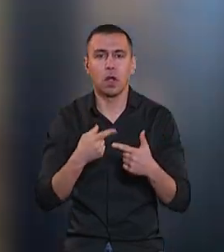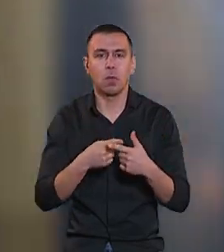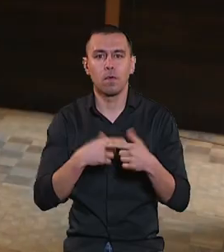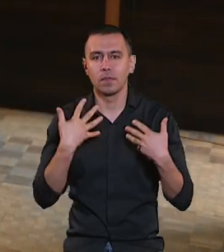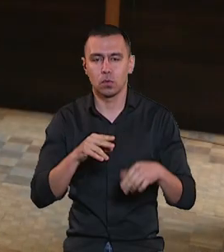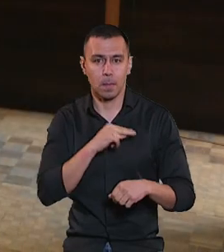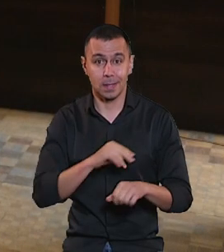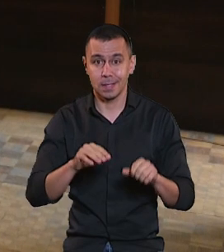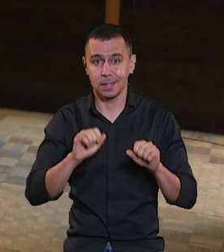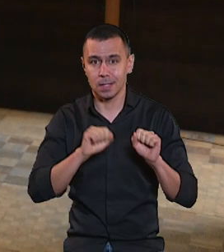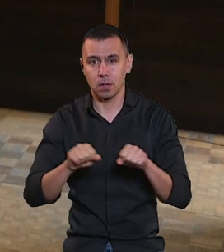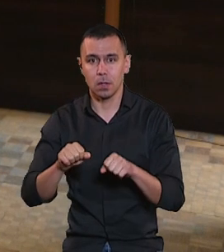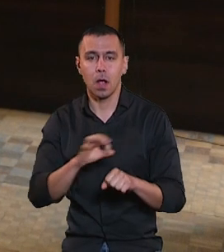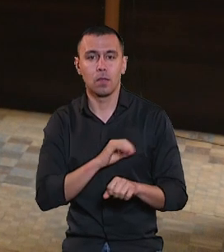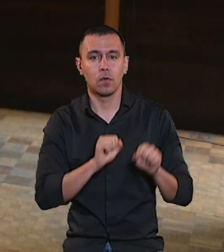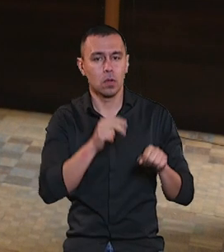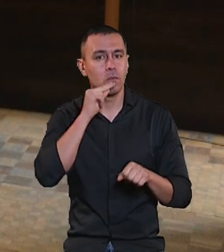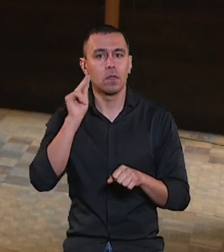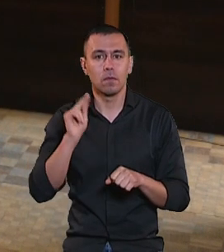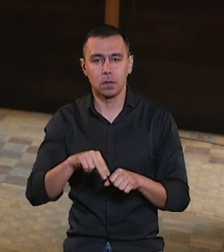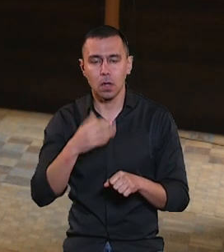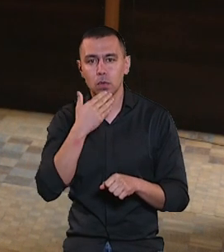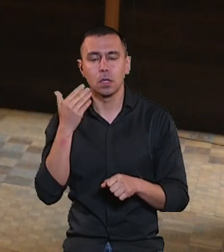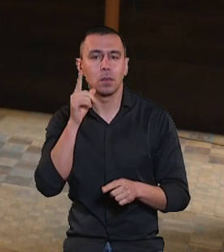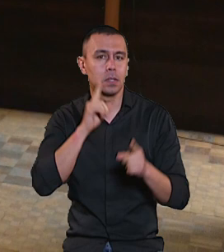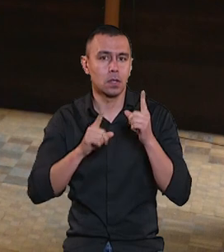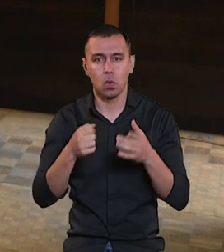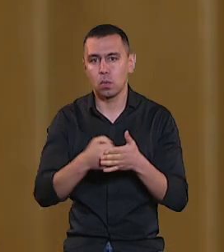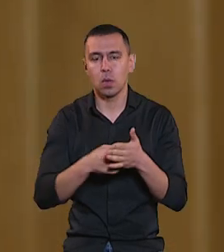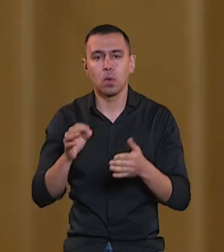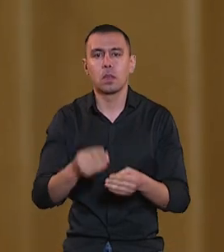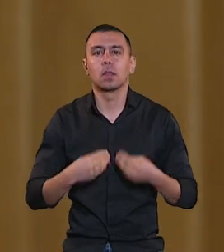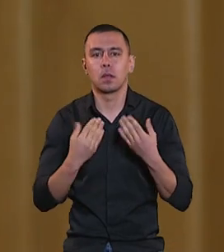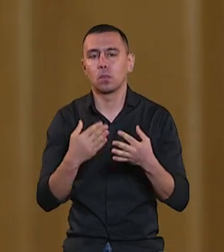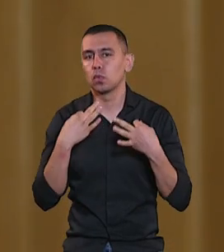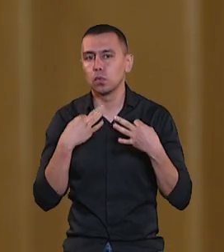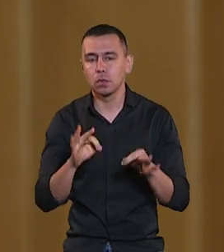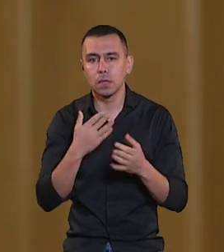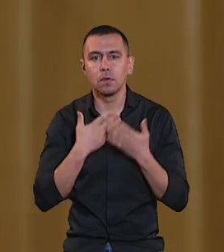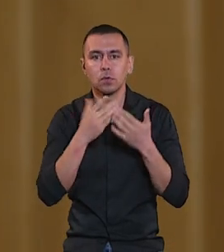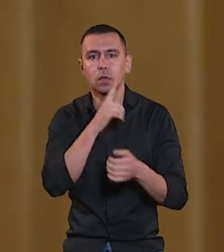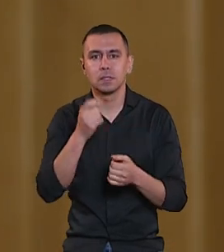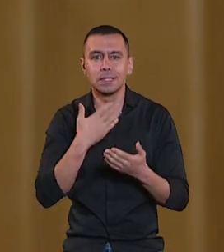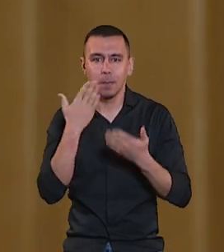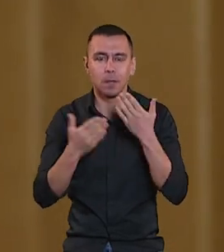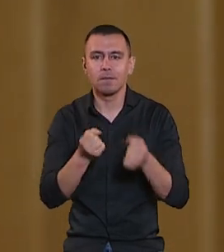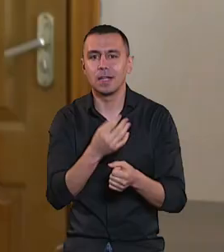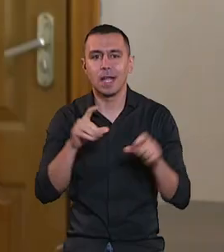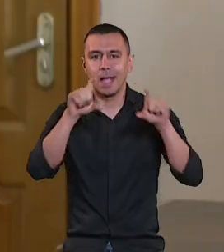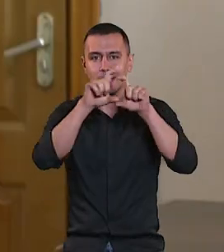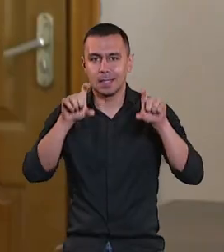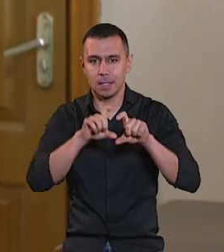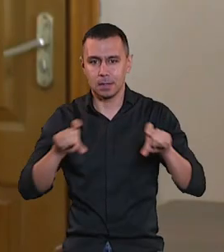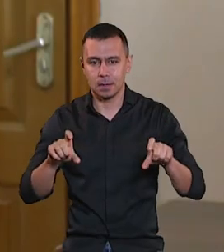працездатності. Утім, адвокат обвинуваченого Роман Косюк на останньому засіданні клопотав про надання йому дозволів звернутися з запитами в кілька інстанцій.